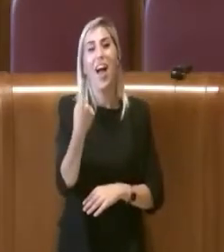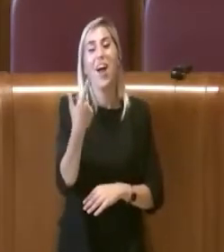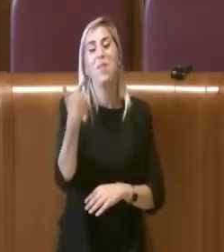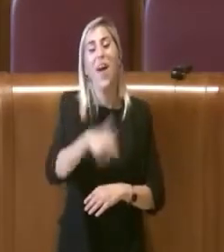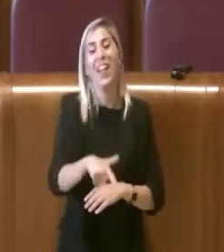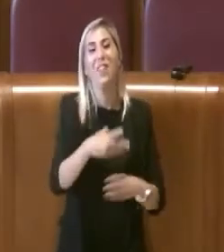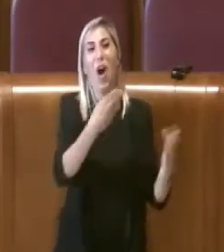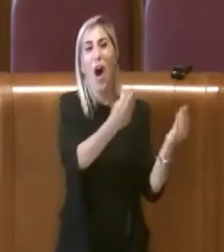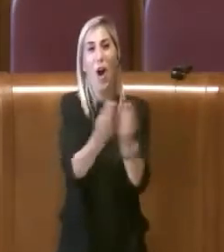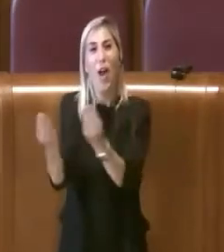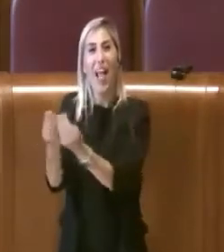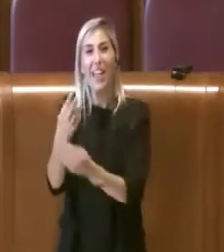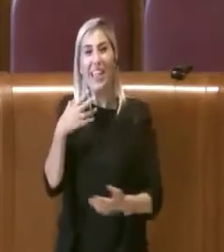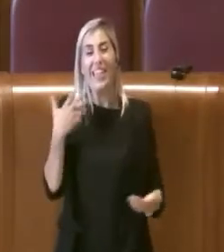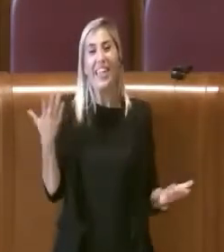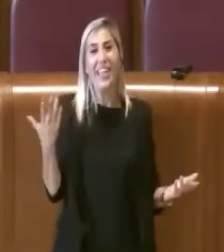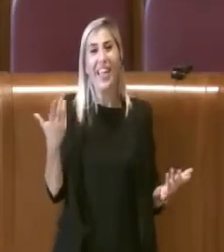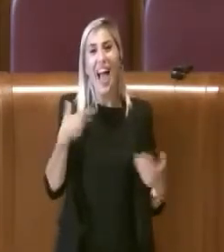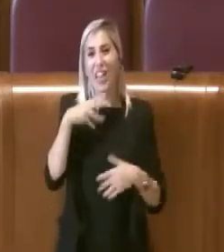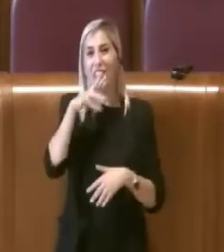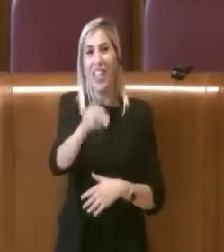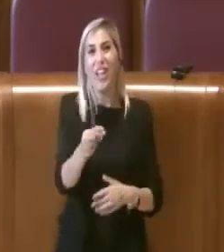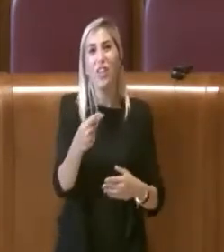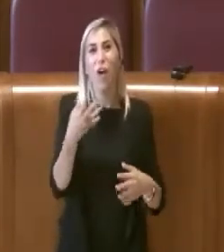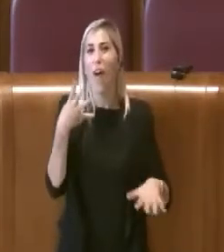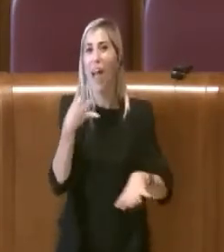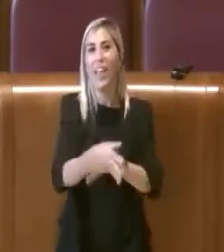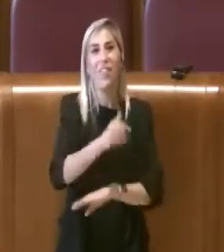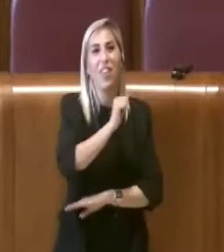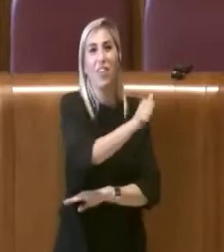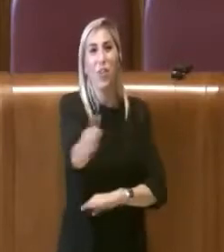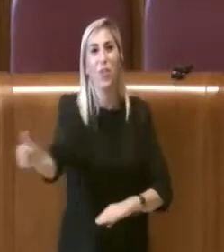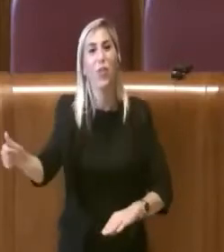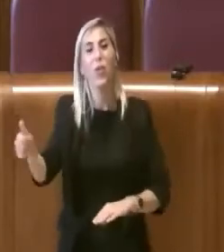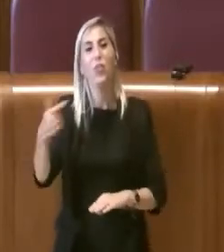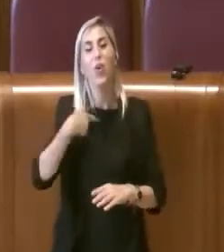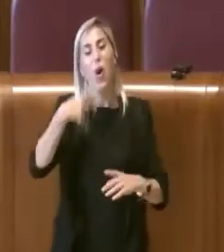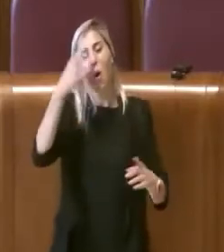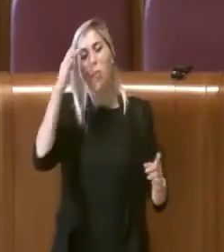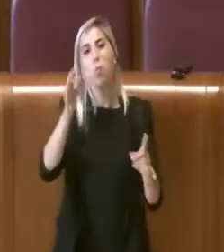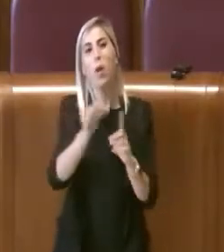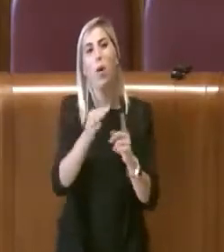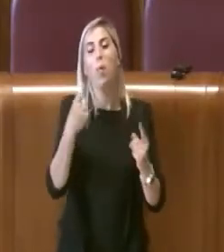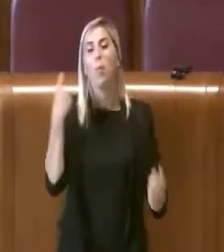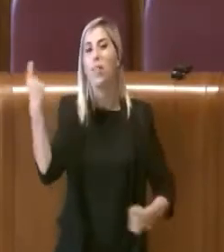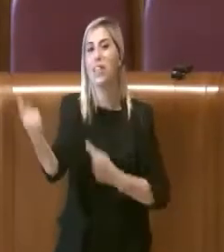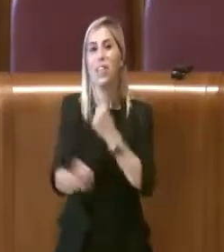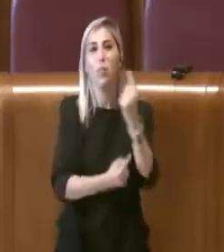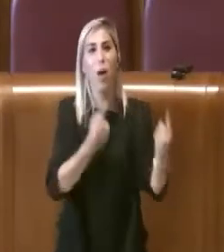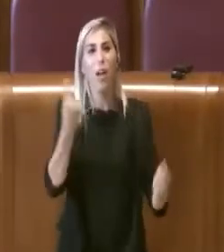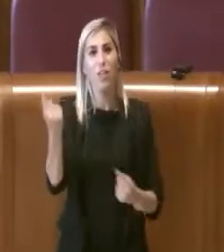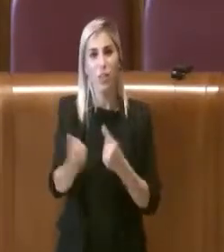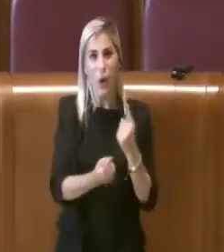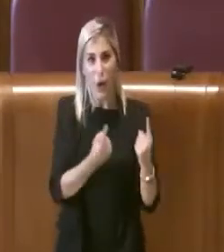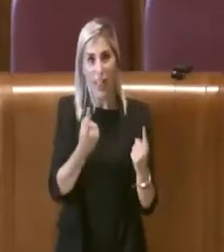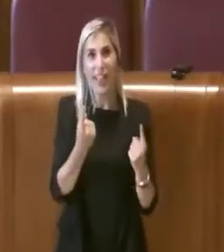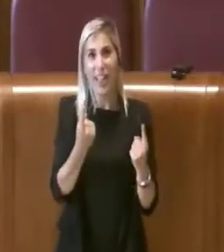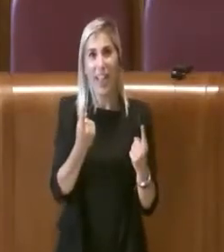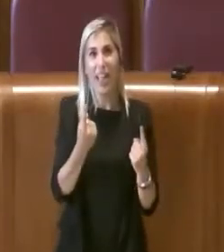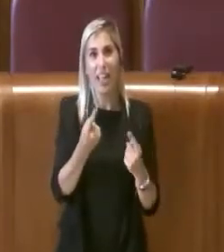detto nei loro interventi, che hanno fatto un riferimento alla situazione dei